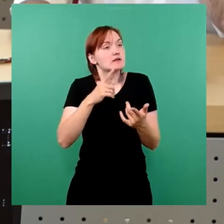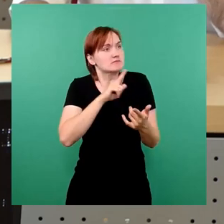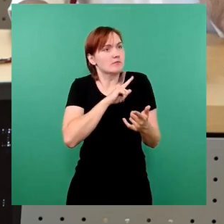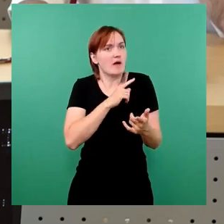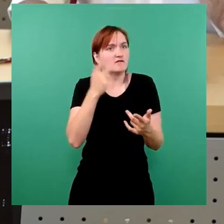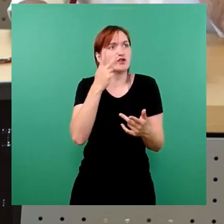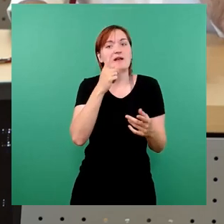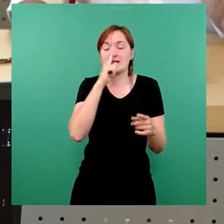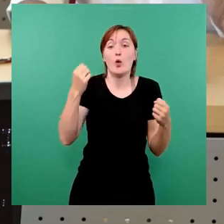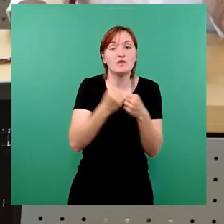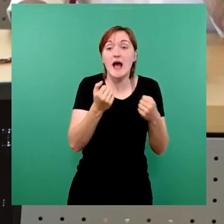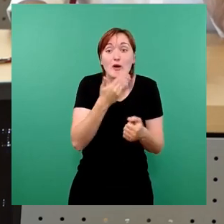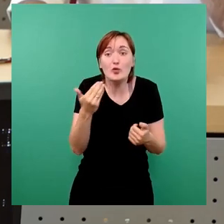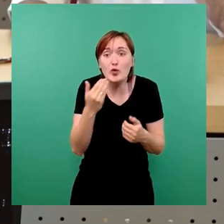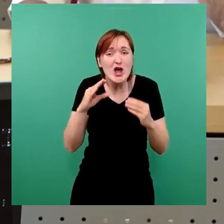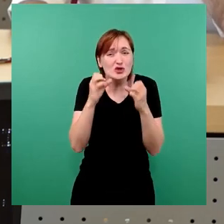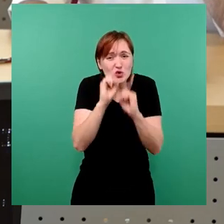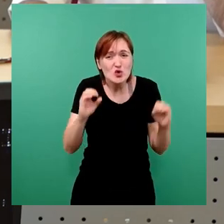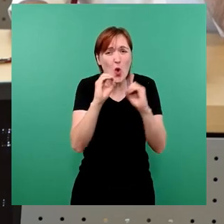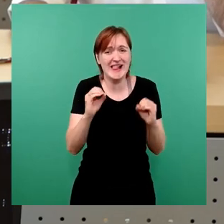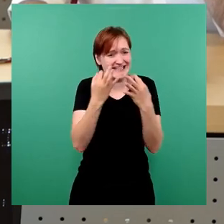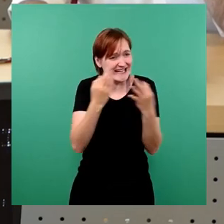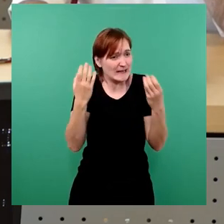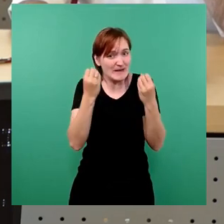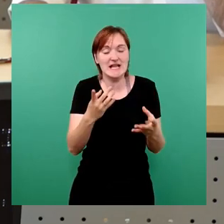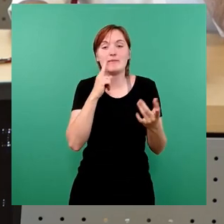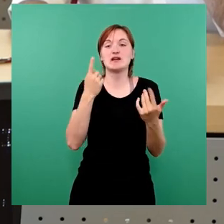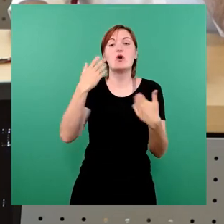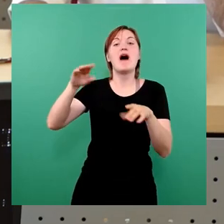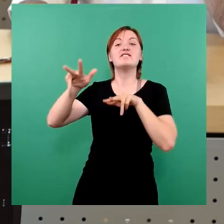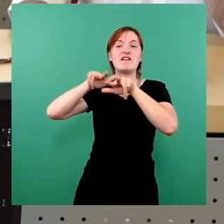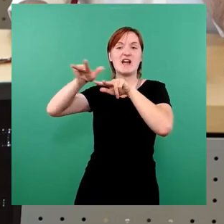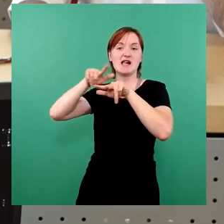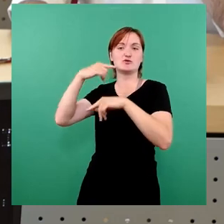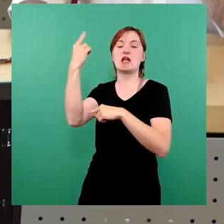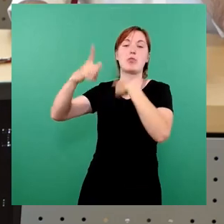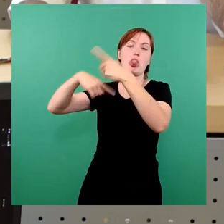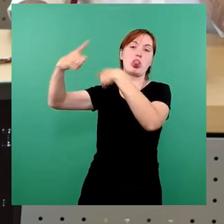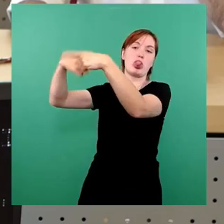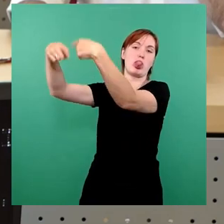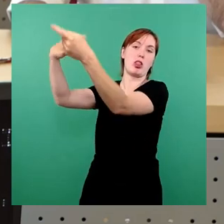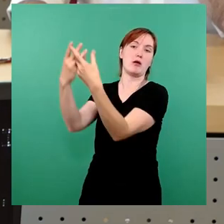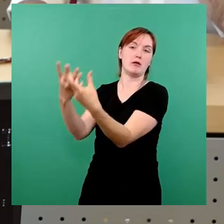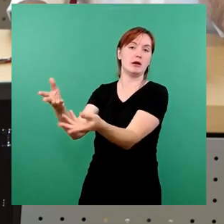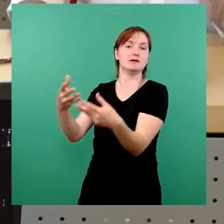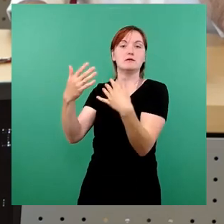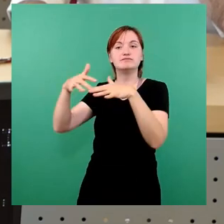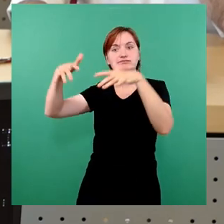Aber nein, diese Verwaltung entwickelt eine eigene Dynamik ohne Kenntnis davon, was das für alle bedeutet.